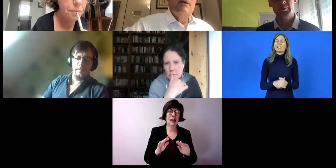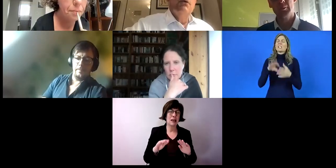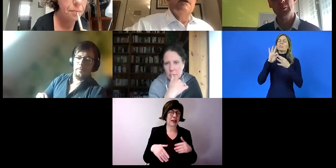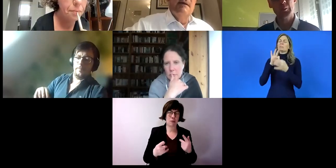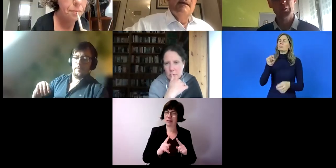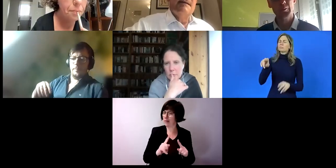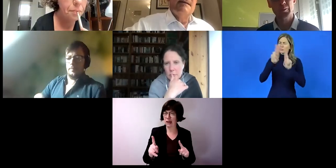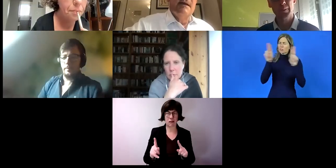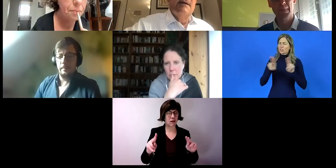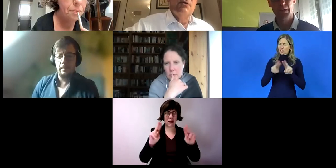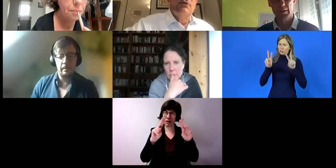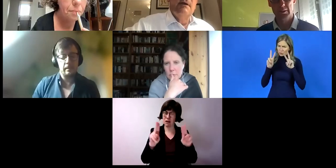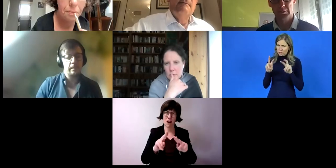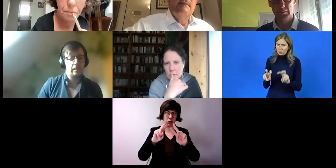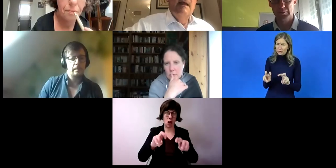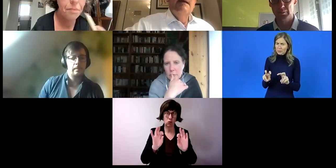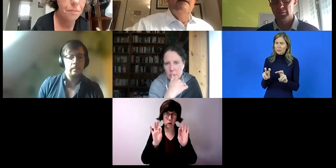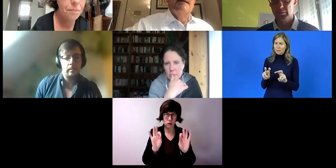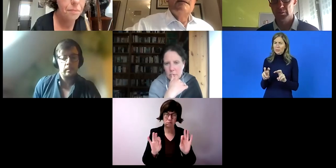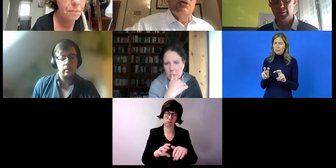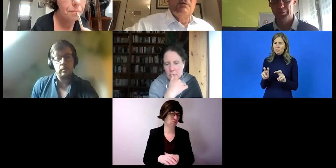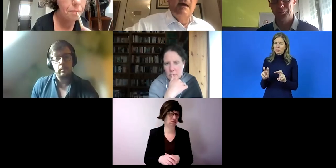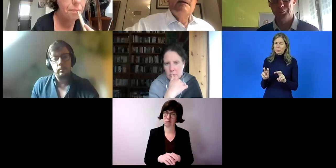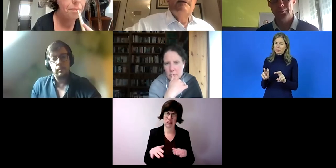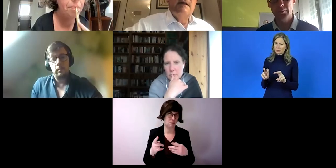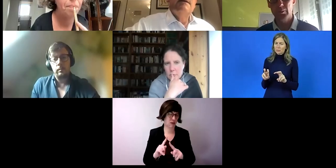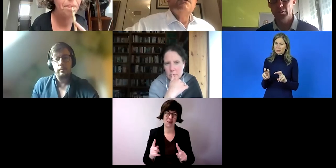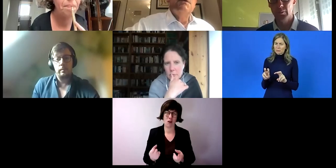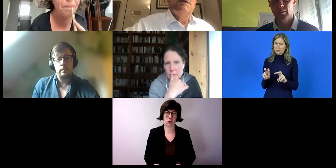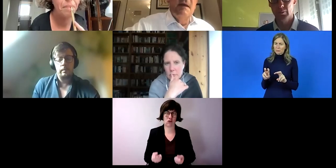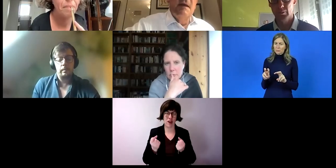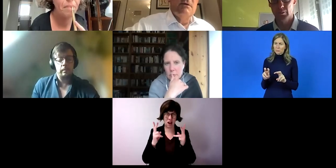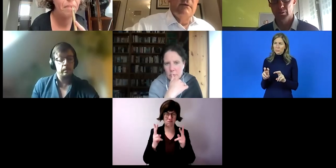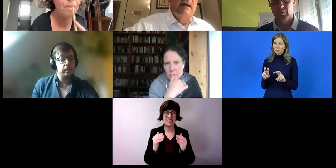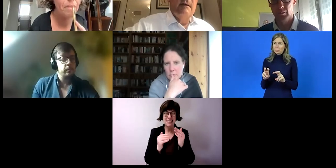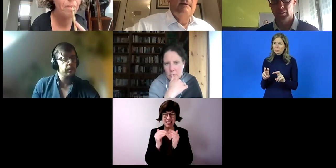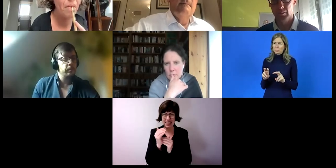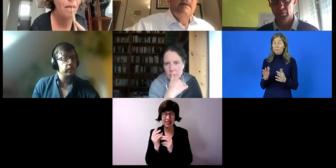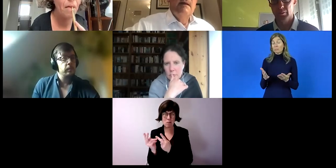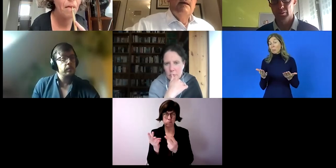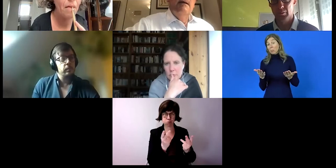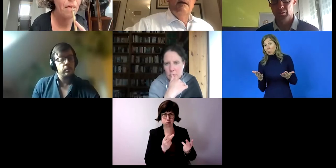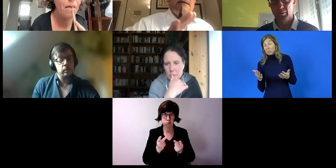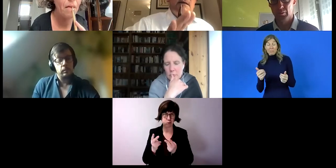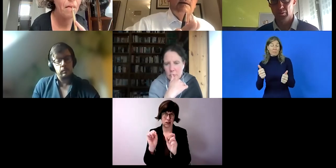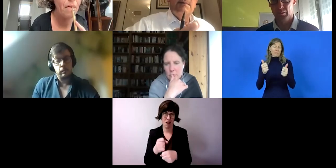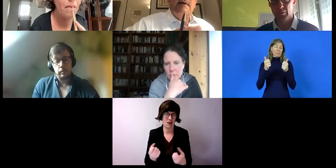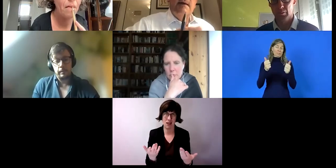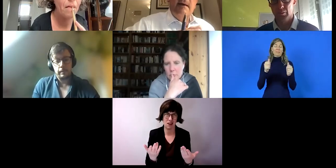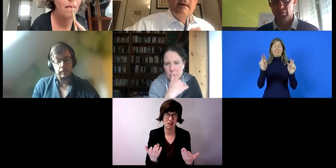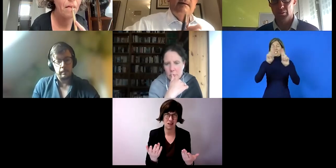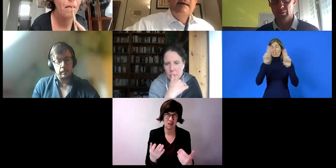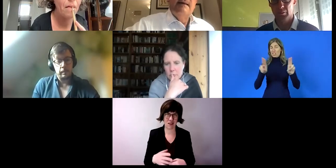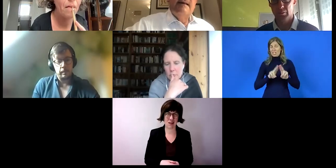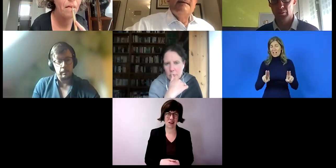wirklich gute internationale Studien, weil es sehr schwer ist, wirklich die Systeme zu vergleichen. Also ich habe